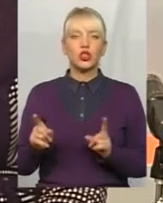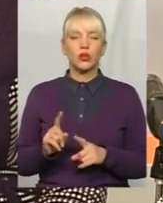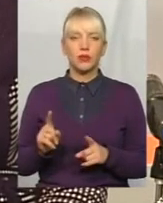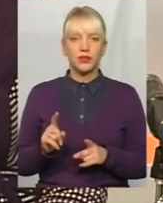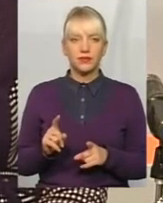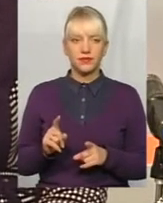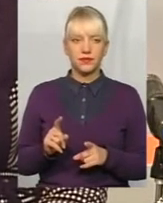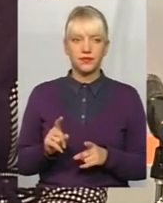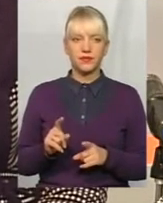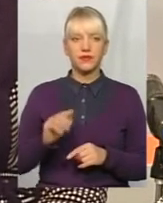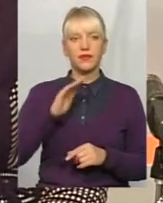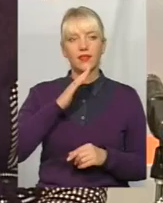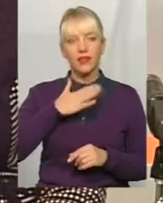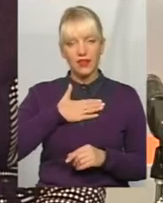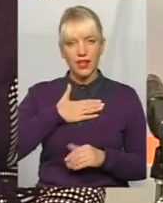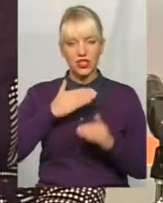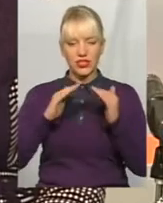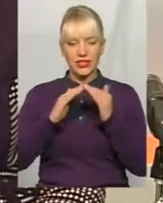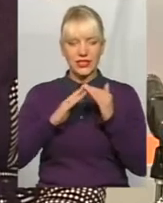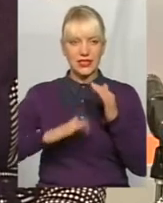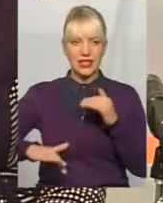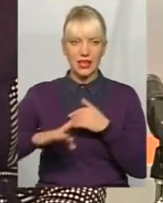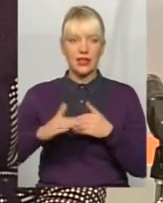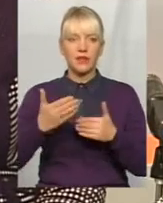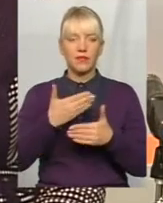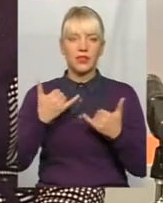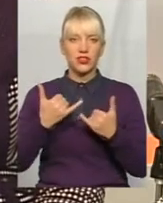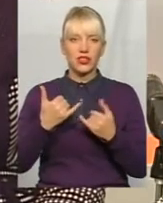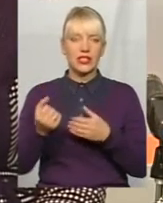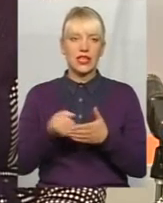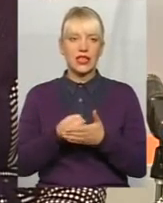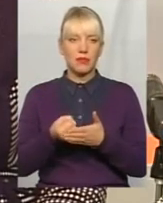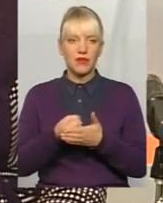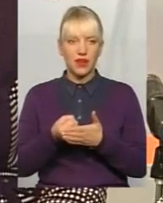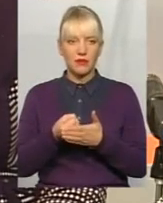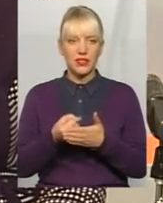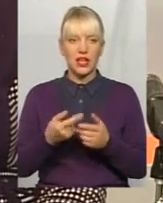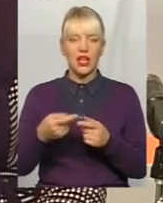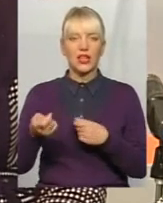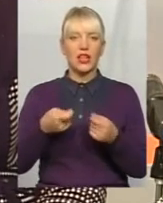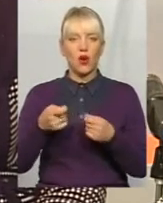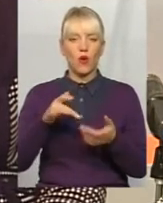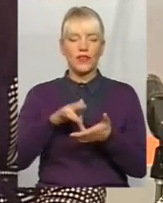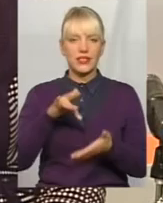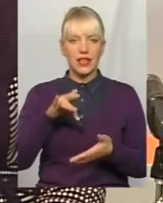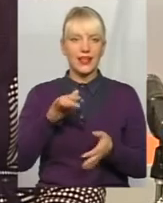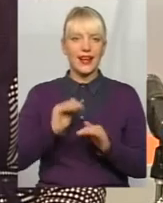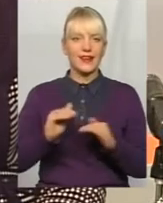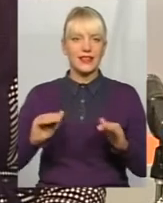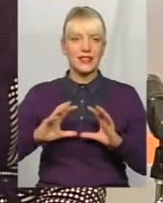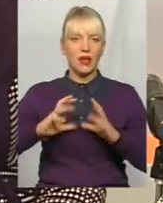щоб наше здання, як ми зараз добиваємся, торговий центр Детський мир, він